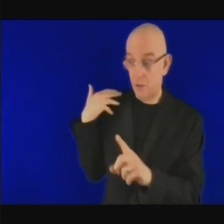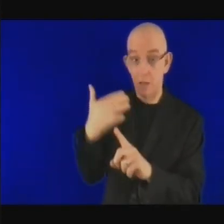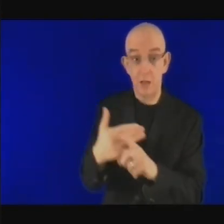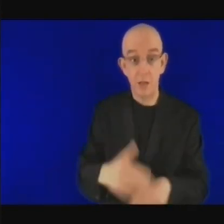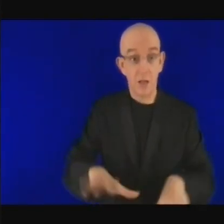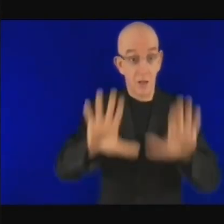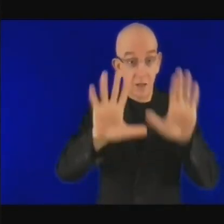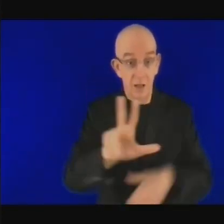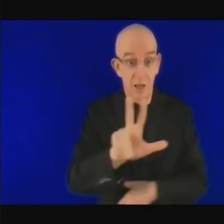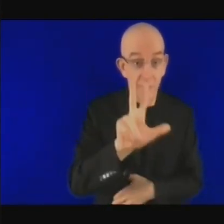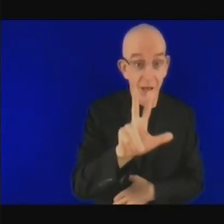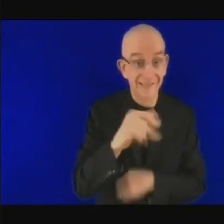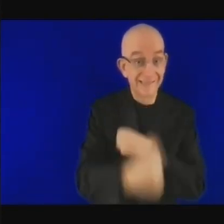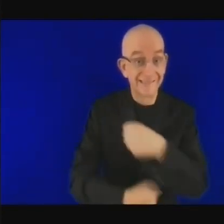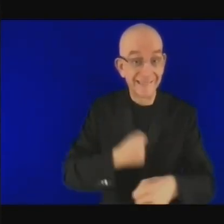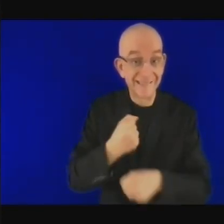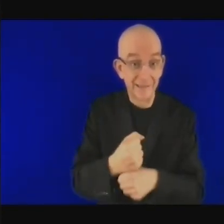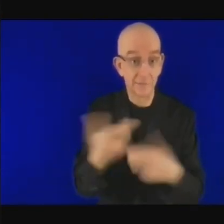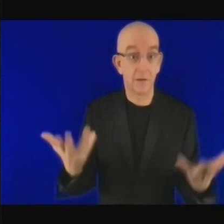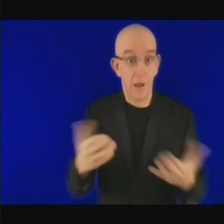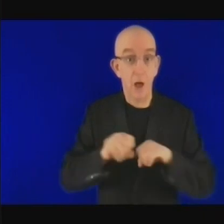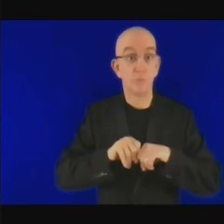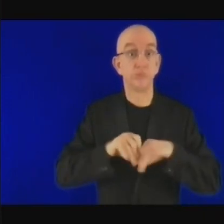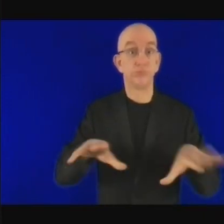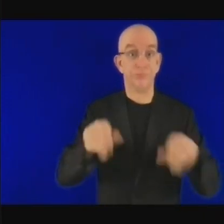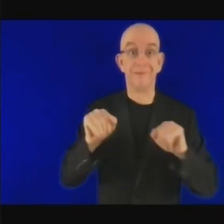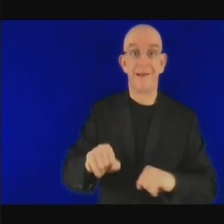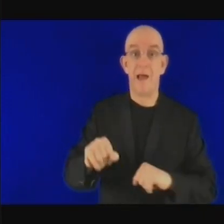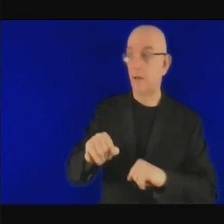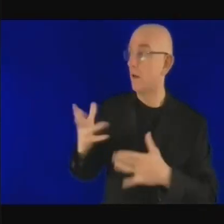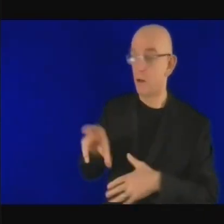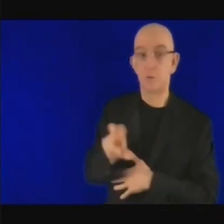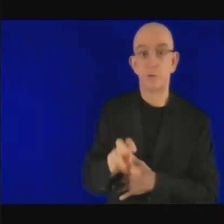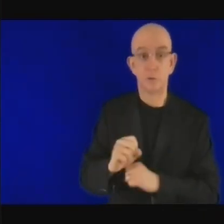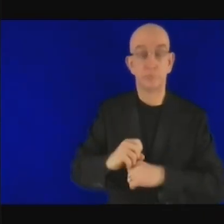beaucoup trop et malheureusement c